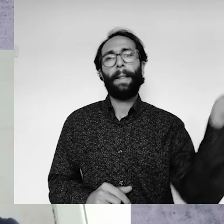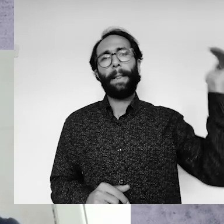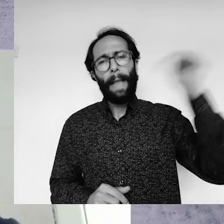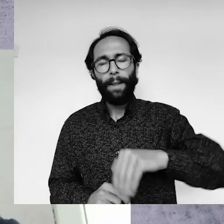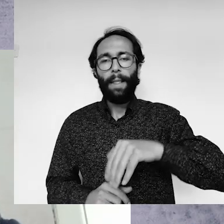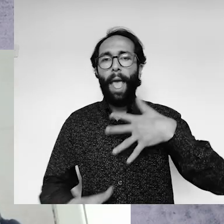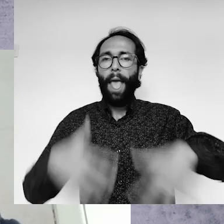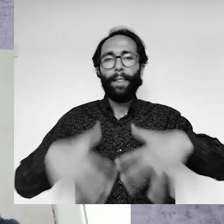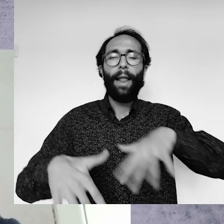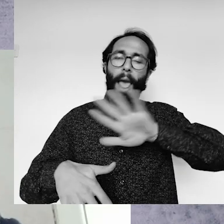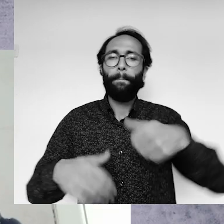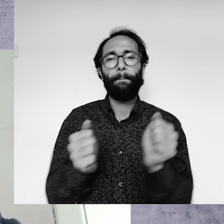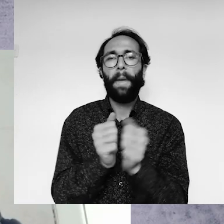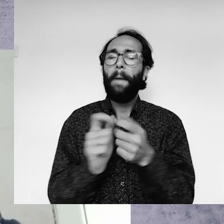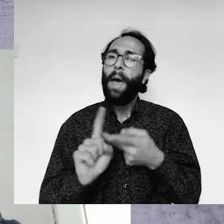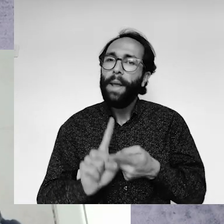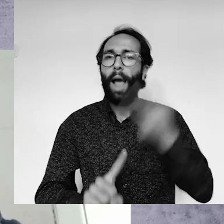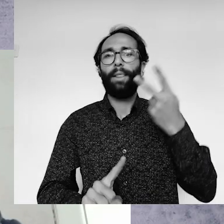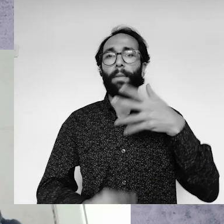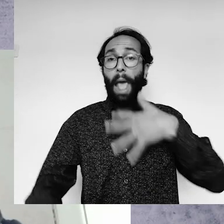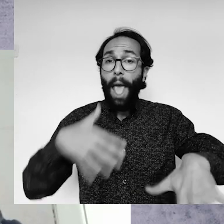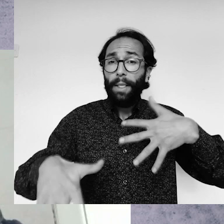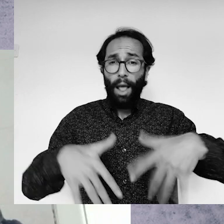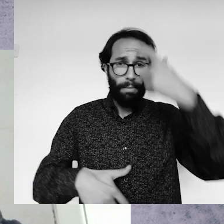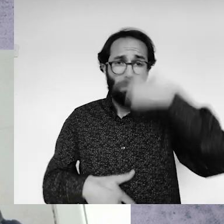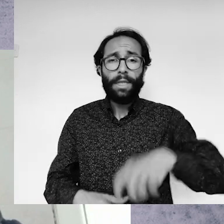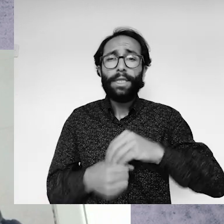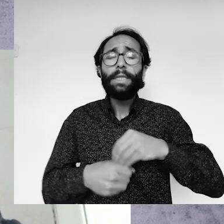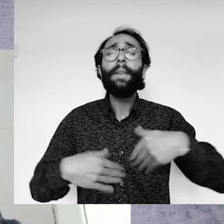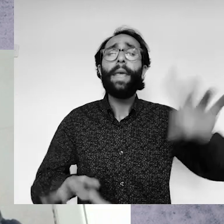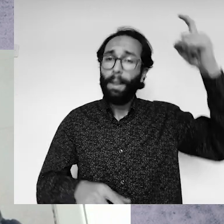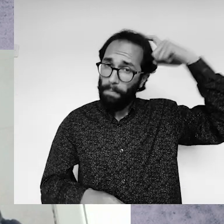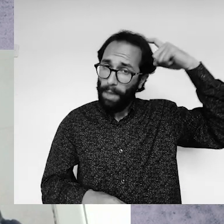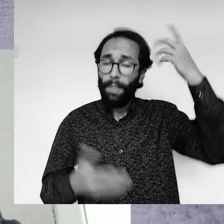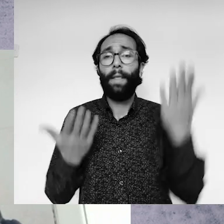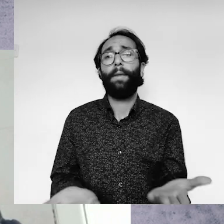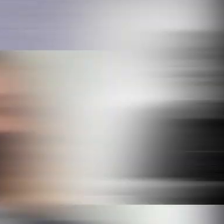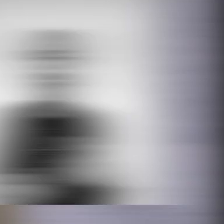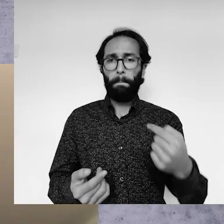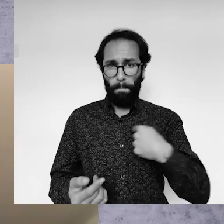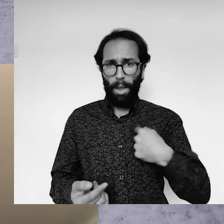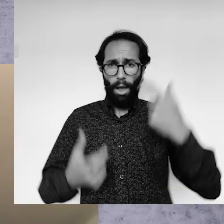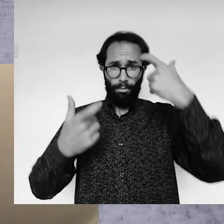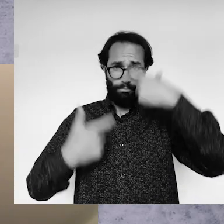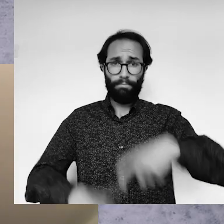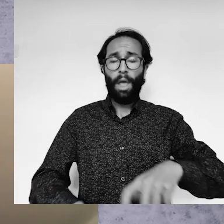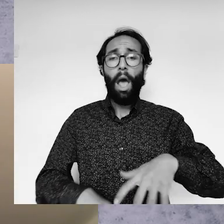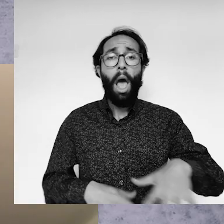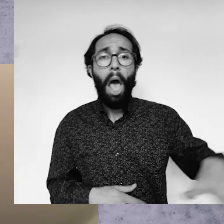Haydi gelin engelleri birlikte aşalım. Engell bedende değil, beyindedir. Bana